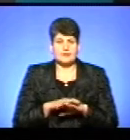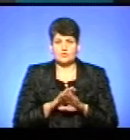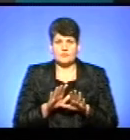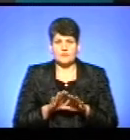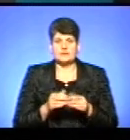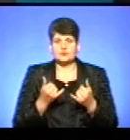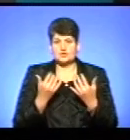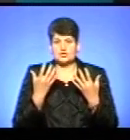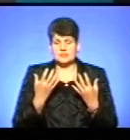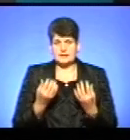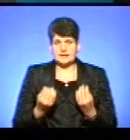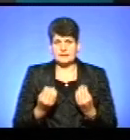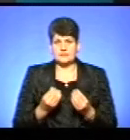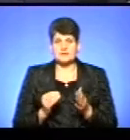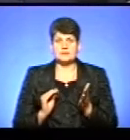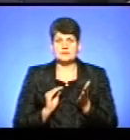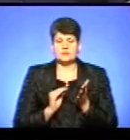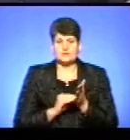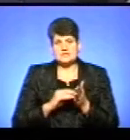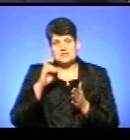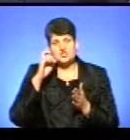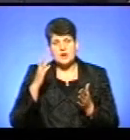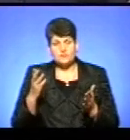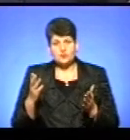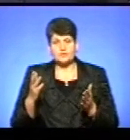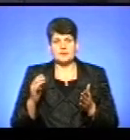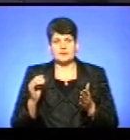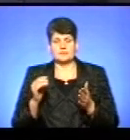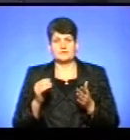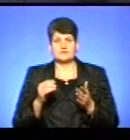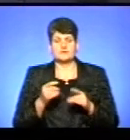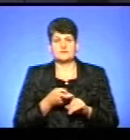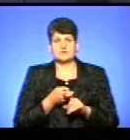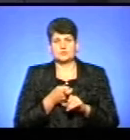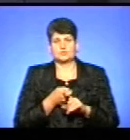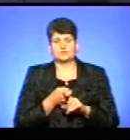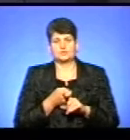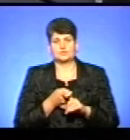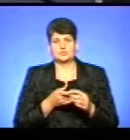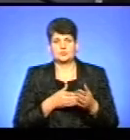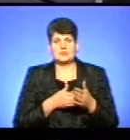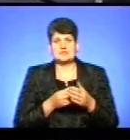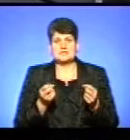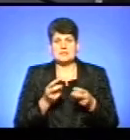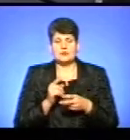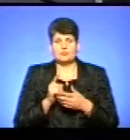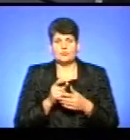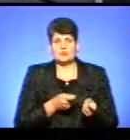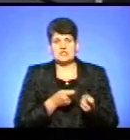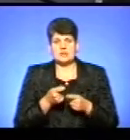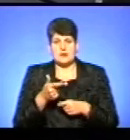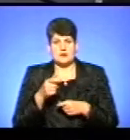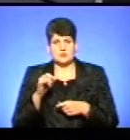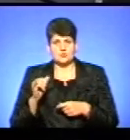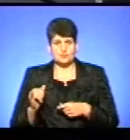вона на сьогоднішній день встановлюється державою в межах так званих спеціальних обов'язків постачальників газу.